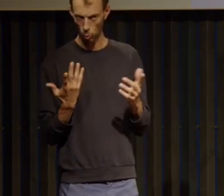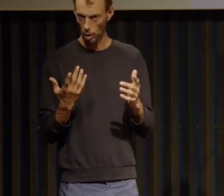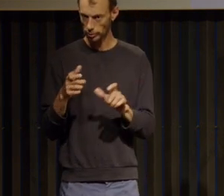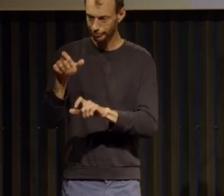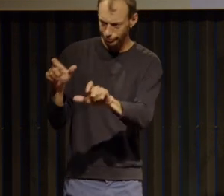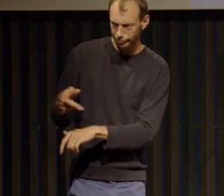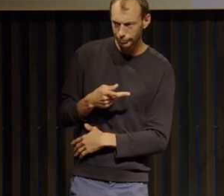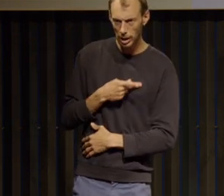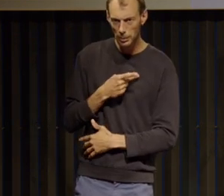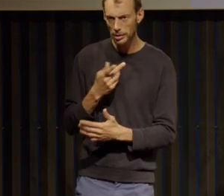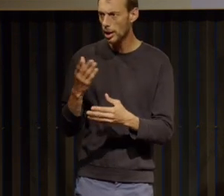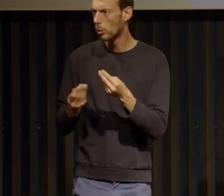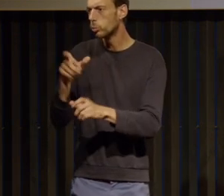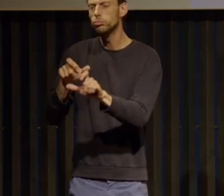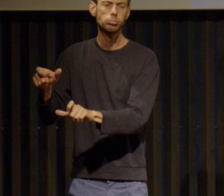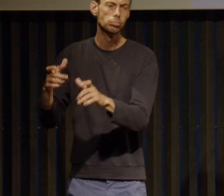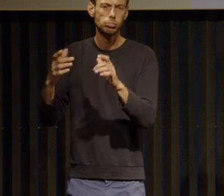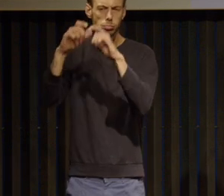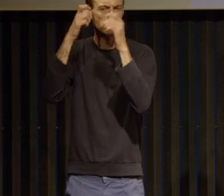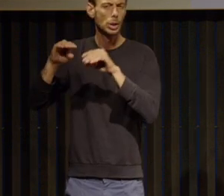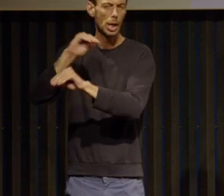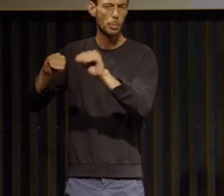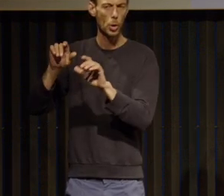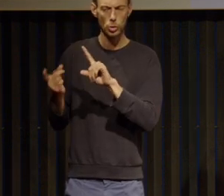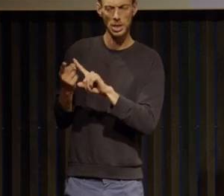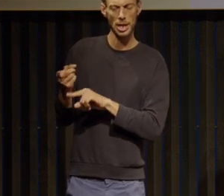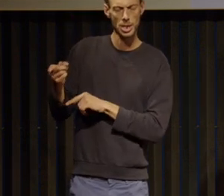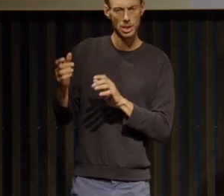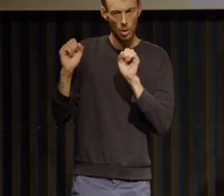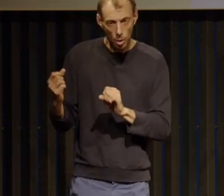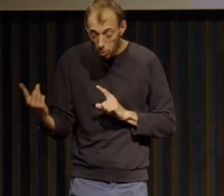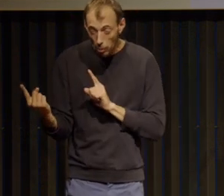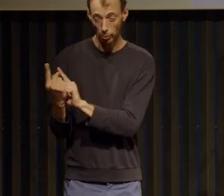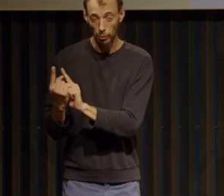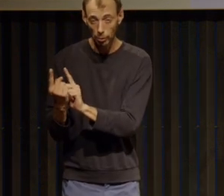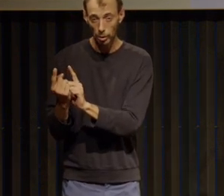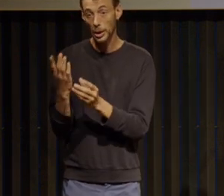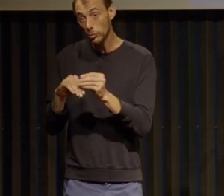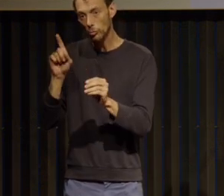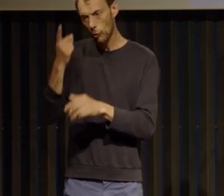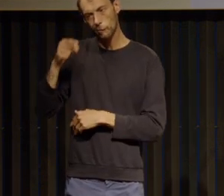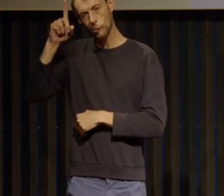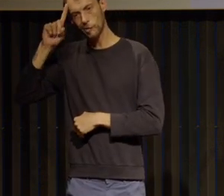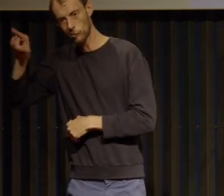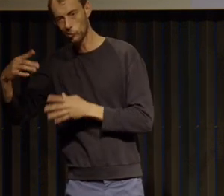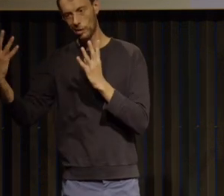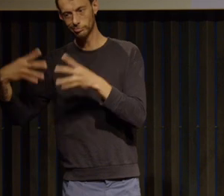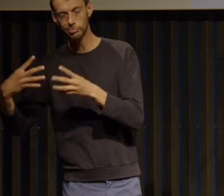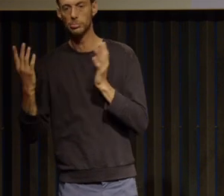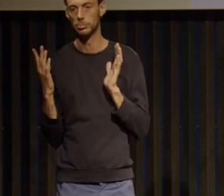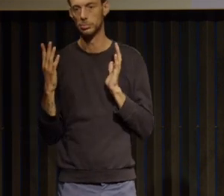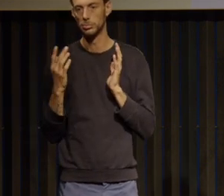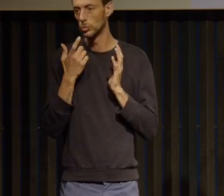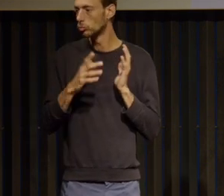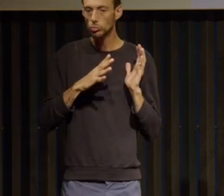médecins de thérapeutes qui sont spécialisés et aussi dont l'approche nous convienne ça file plus avec une personne qu'avec une autre